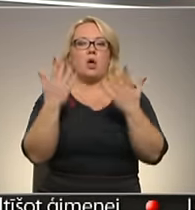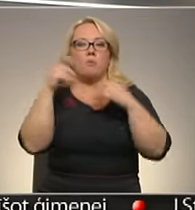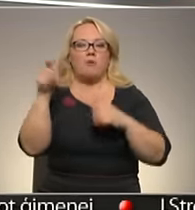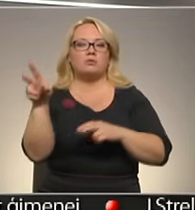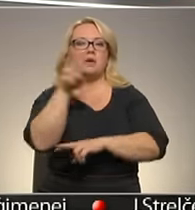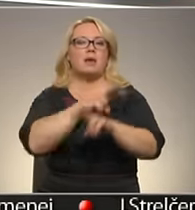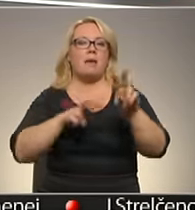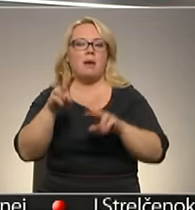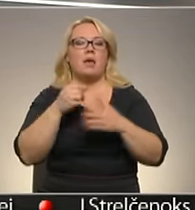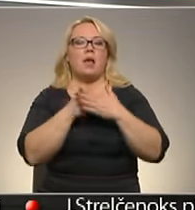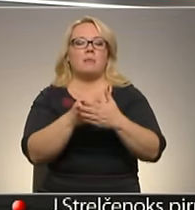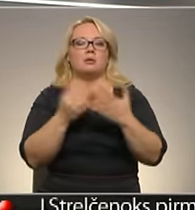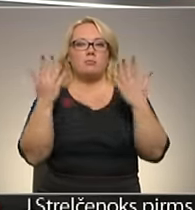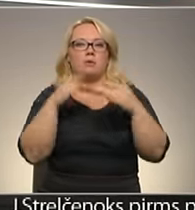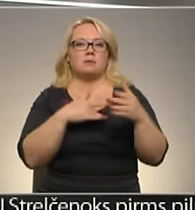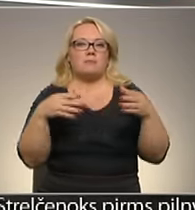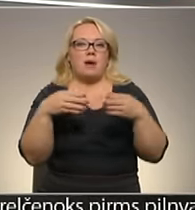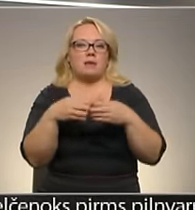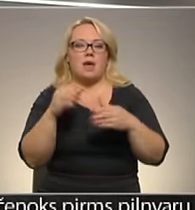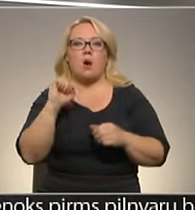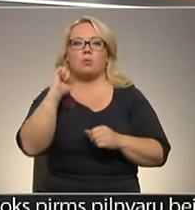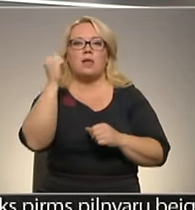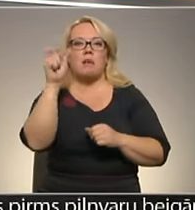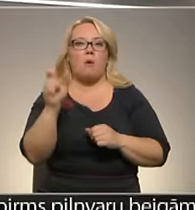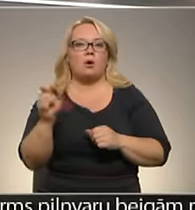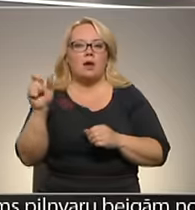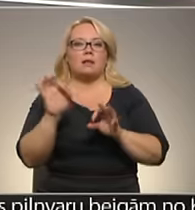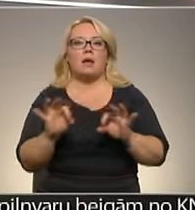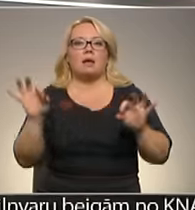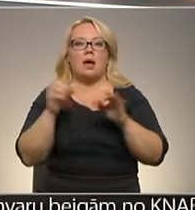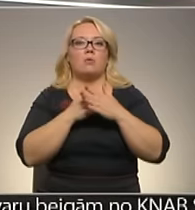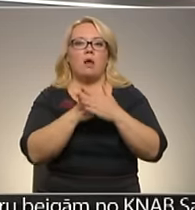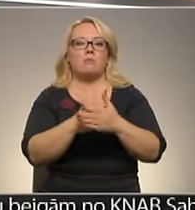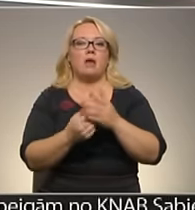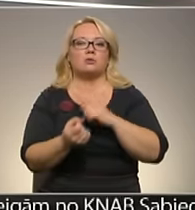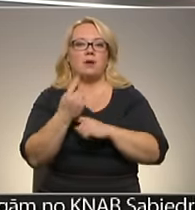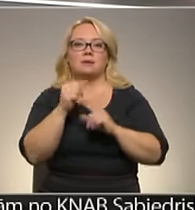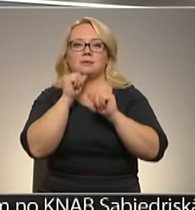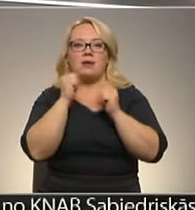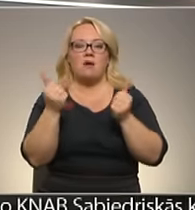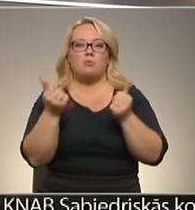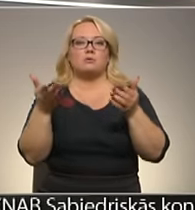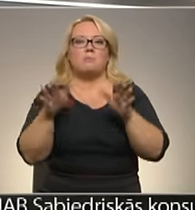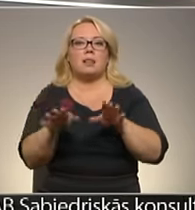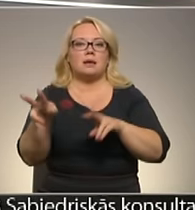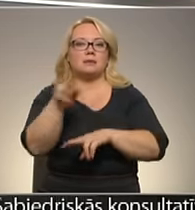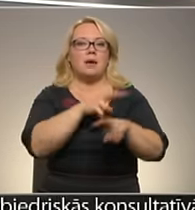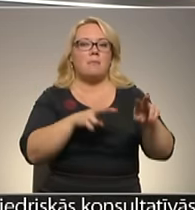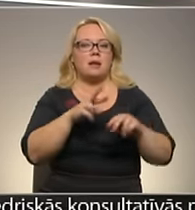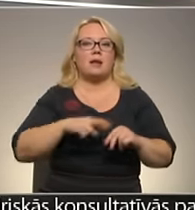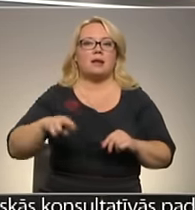politiskā partijā. Un līdz ar to demokrātos viņš nekādu atbalstu rastu nevarēs. Viņam būs tās paliekas jāmeklē